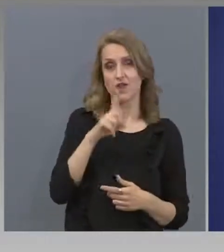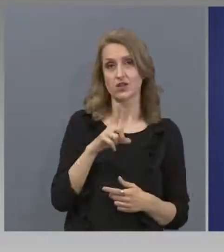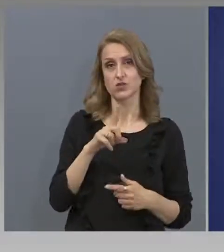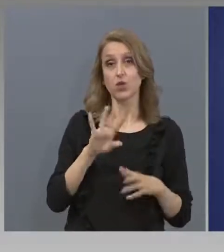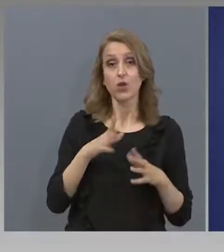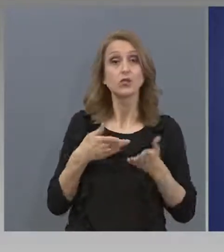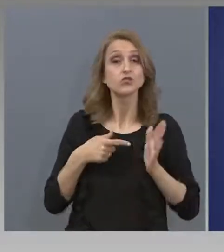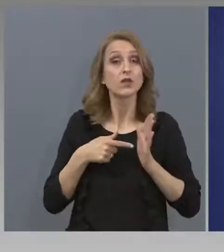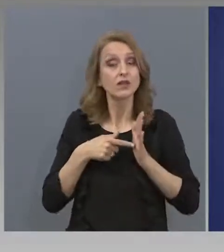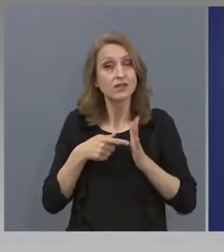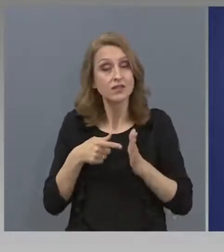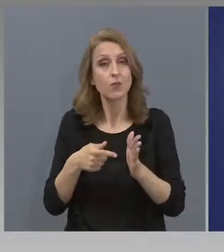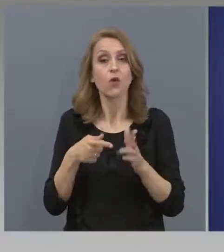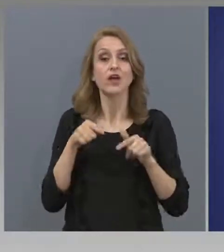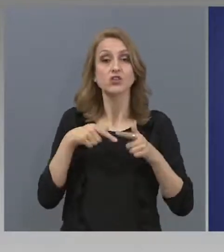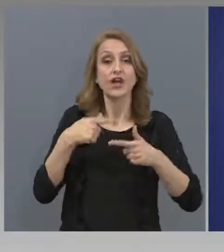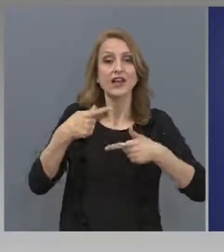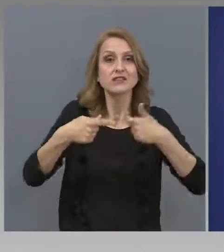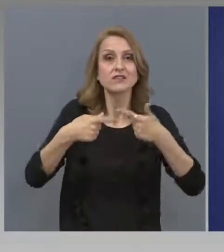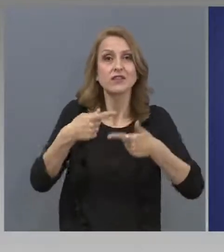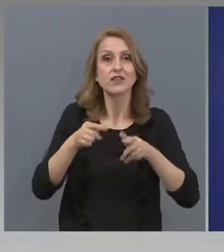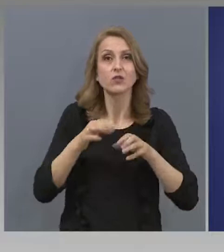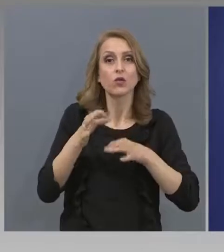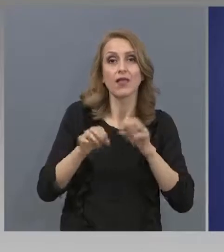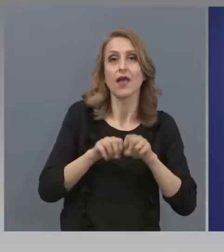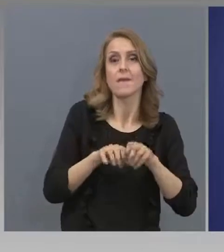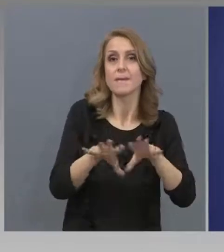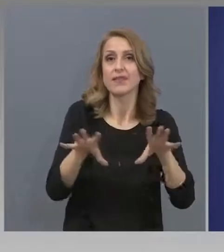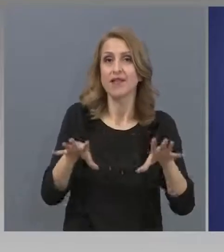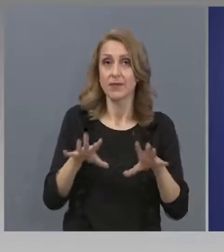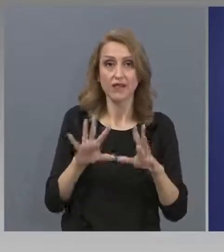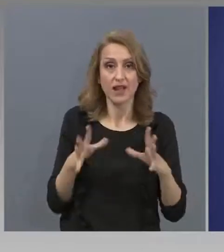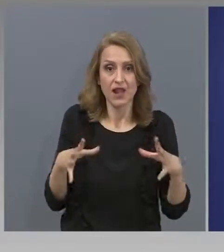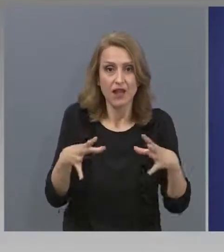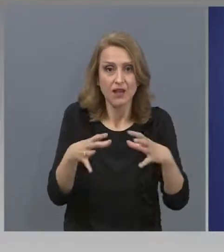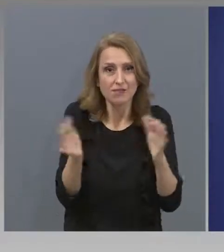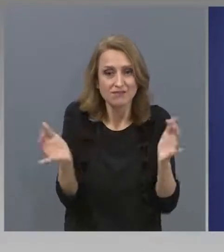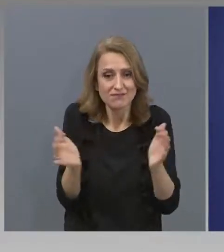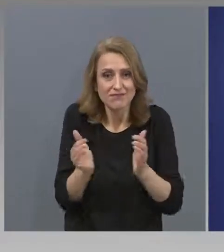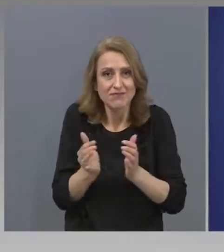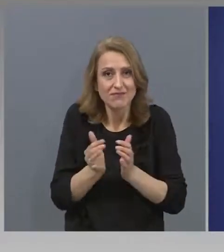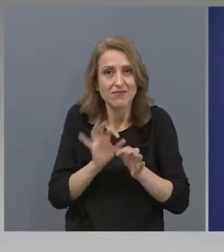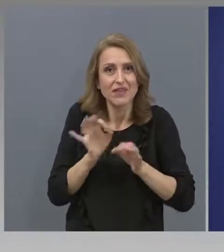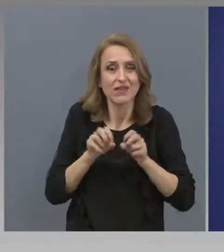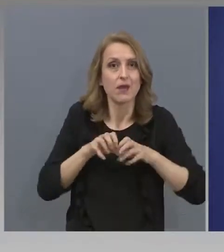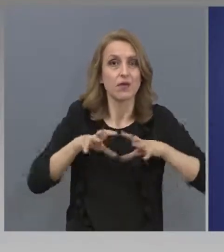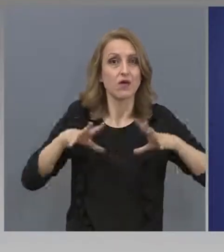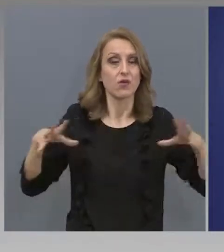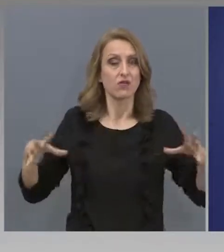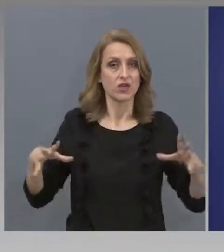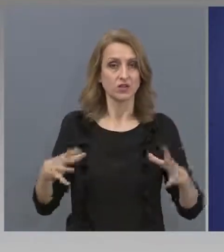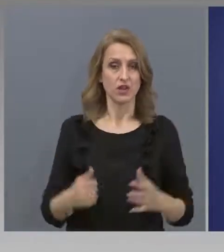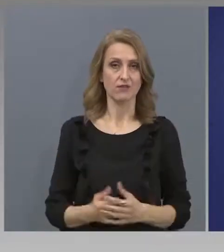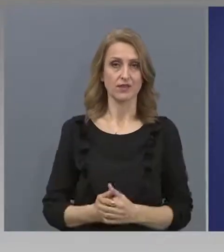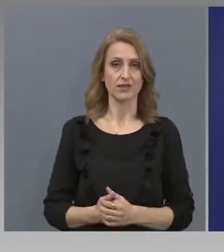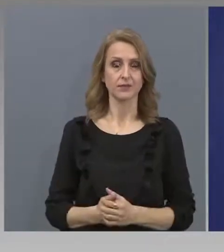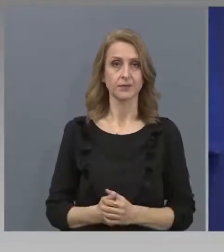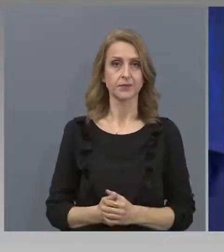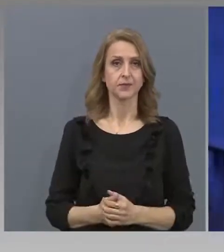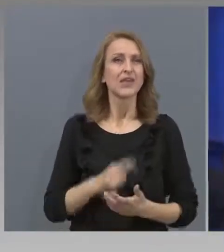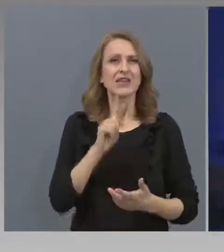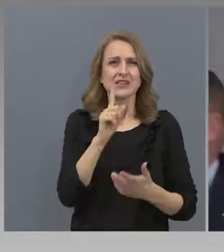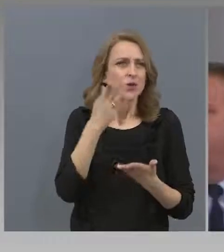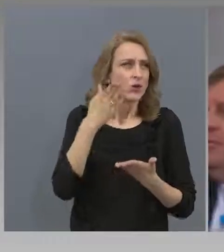на всички тези неща, които говорихме. Развитието на епидемията, овладяването и ограничаването и стабилизирането. Последно